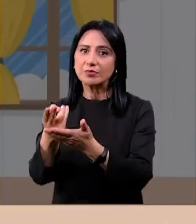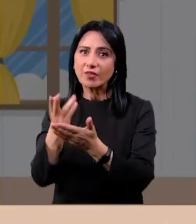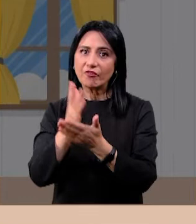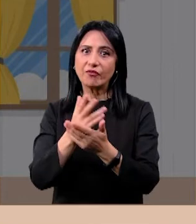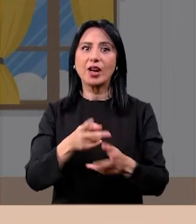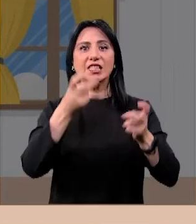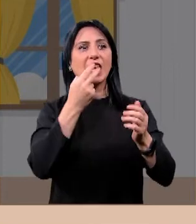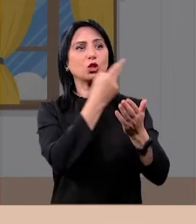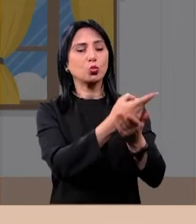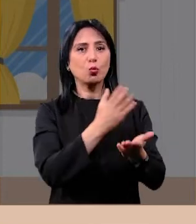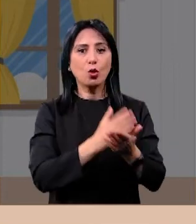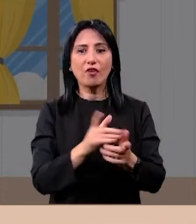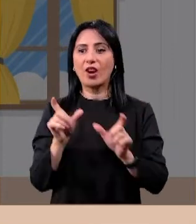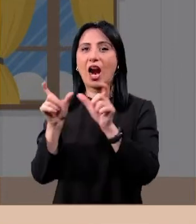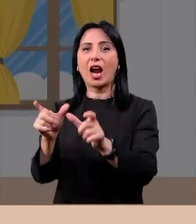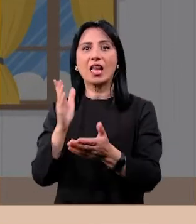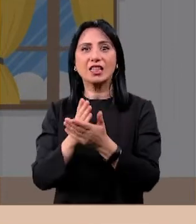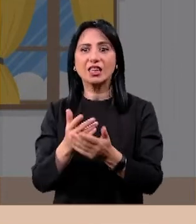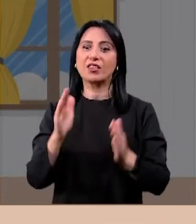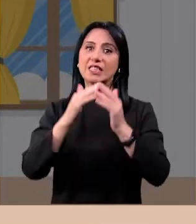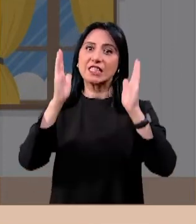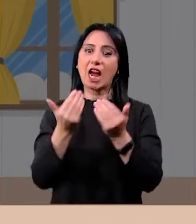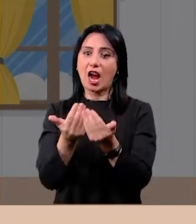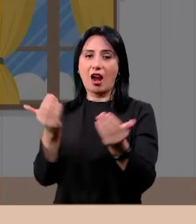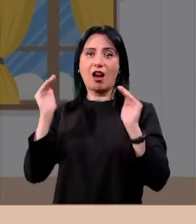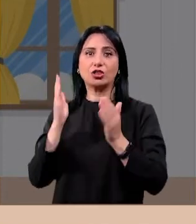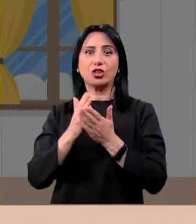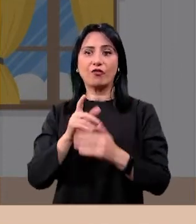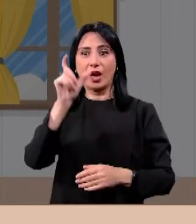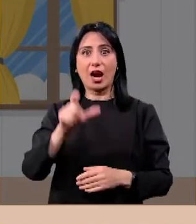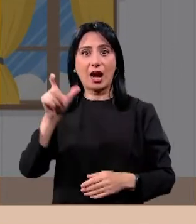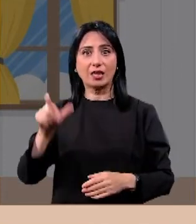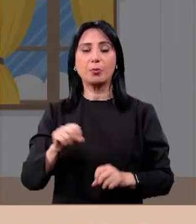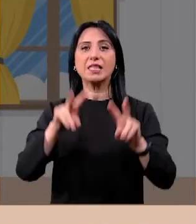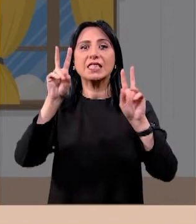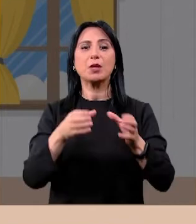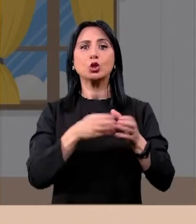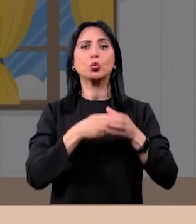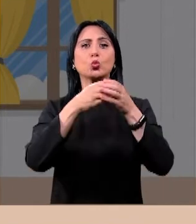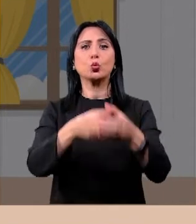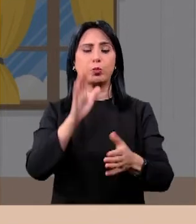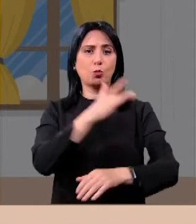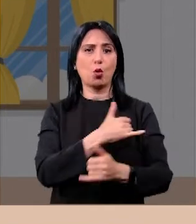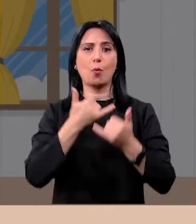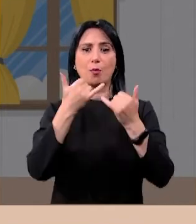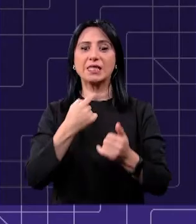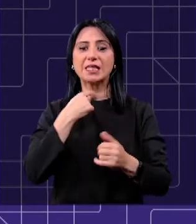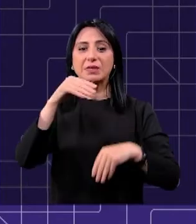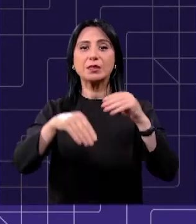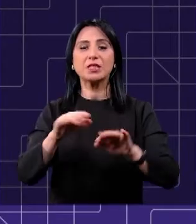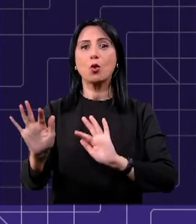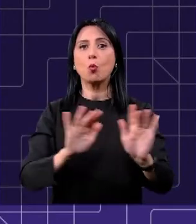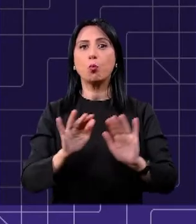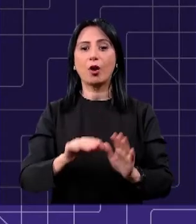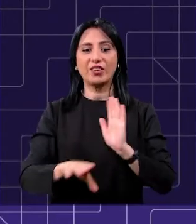-ոն։ Կվյարկության որստացիոնարում բուժվող և կարանտինային գոտիներում ինչպես նաև ինգնամեկ ուսացված ընտրողներին կսպասարկեն հատոք խմբեր։ Կվյարկության